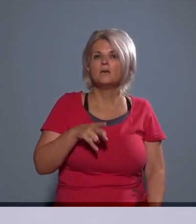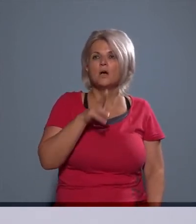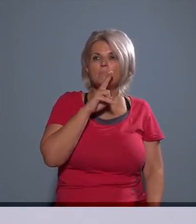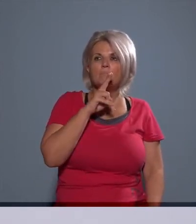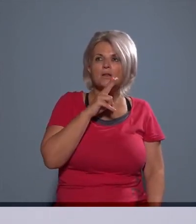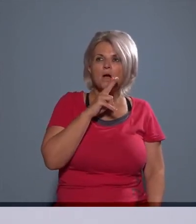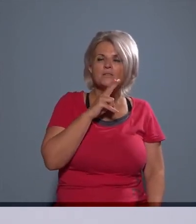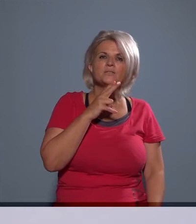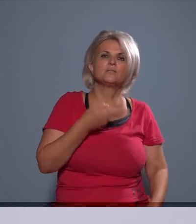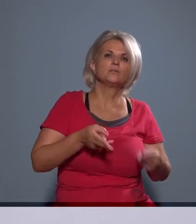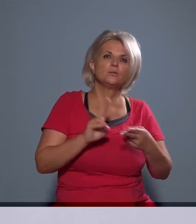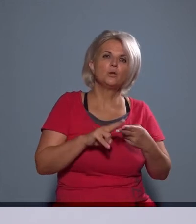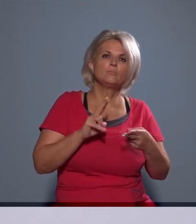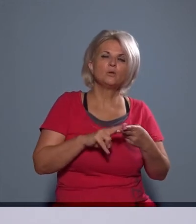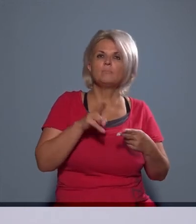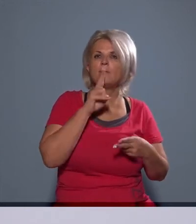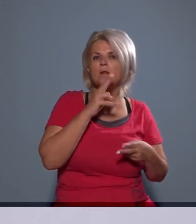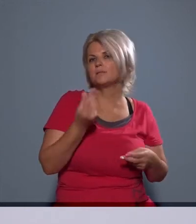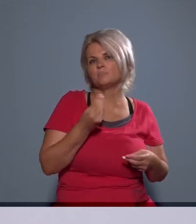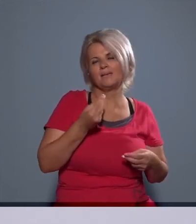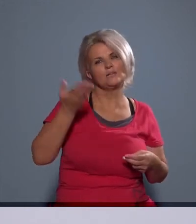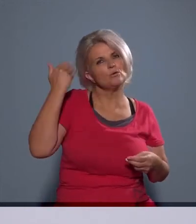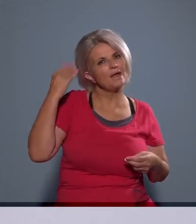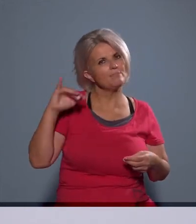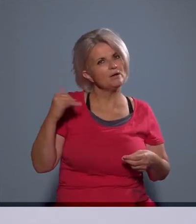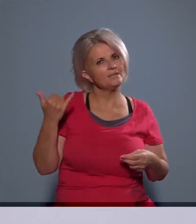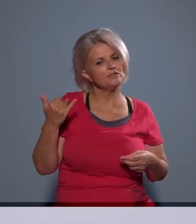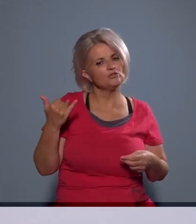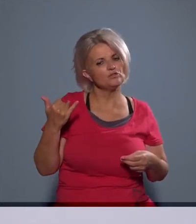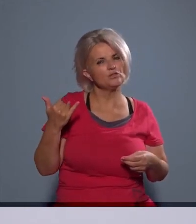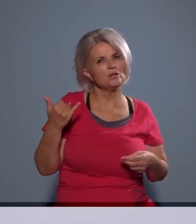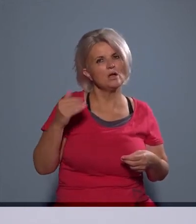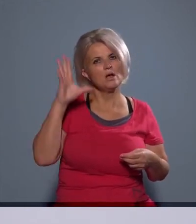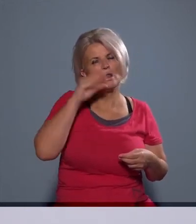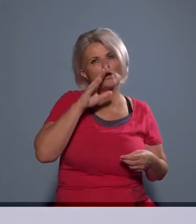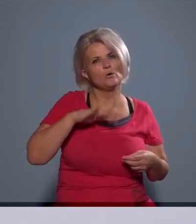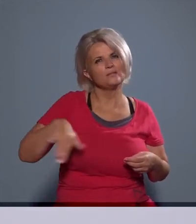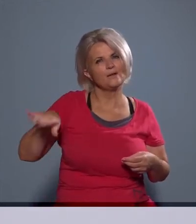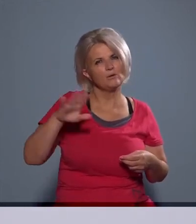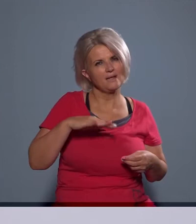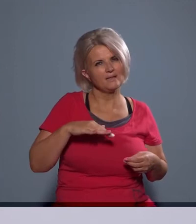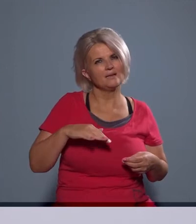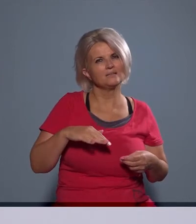azért nőtt meg, mert ugyankorábban is sújtott lakóterületeket, de egyrészt ritkában lakott, inkább a kertvárosias